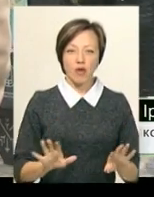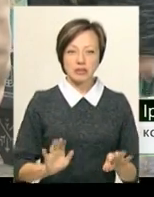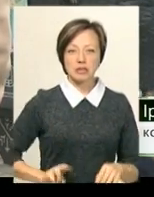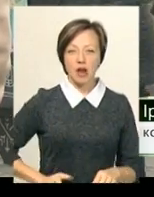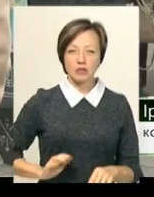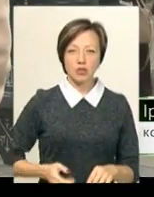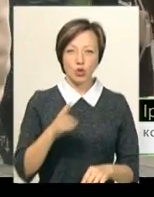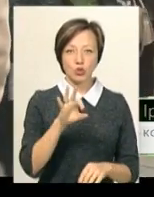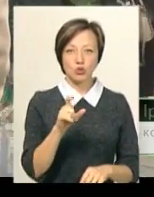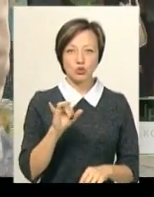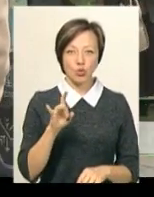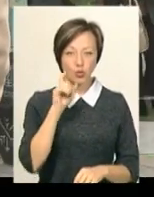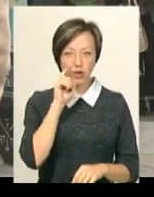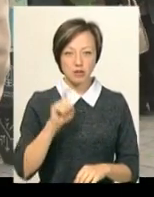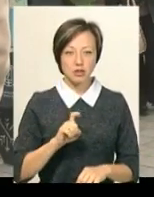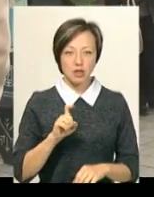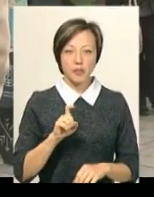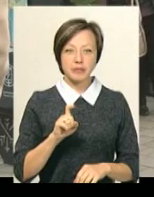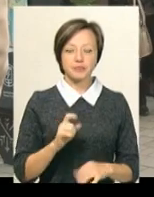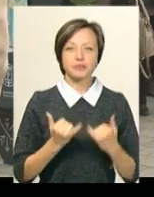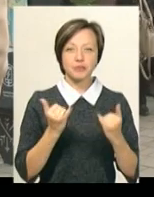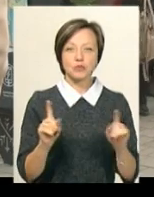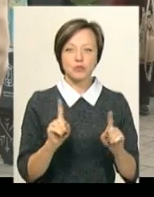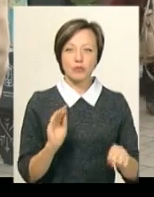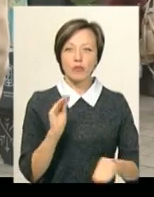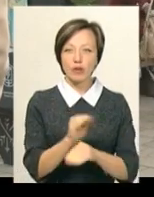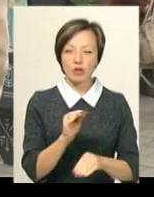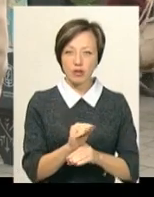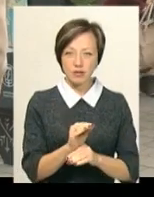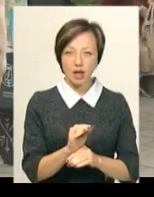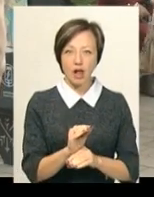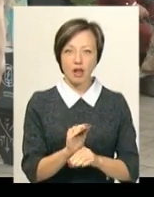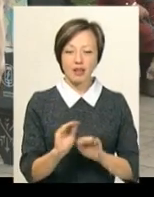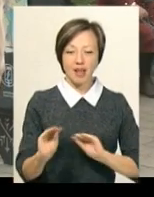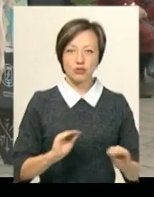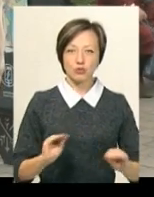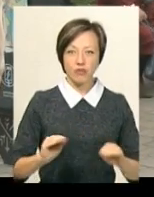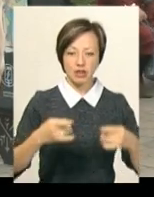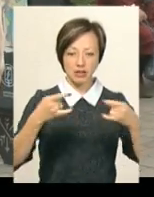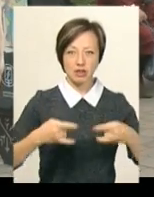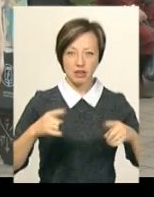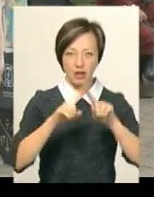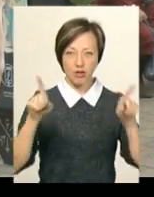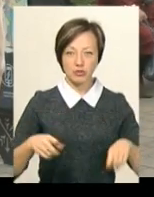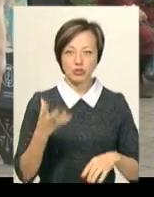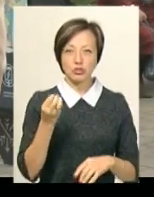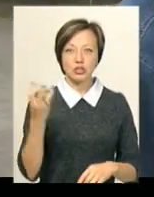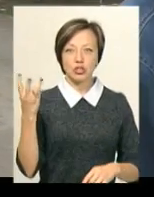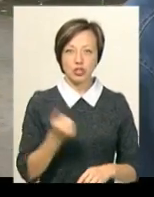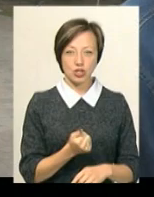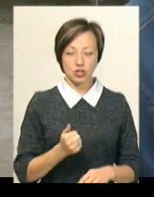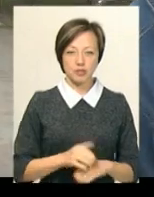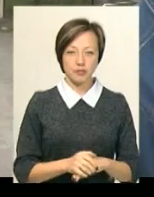директор компанії «Дозор Україна» Андрій Умінський, для того, щоб додатково налаштувати електронне табло, потрібно ще три тижні.